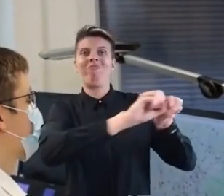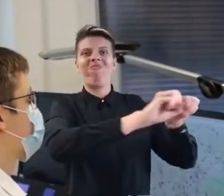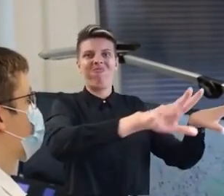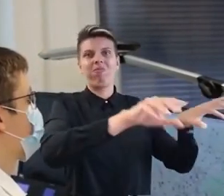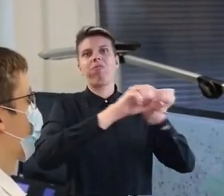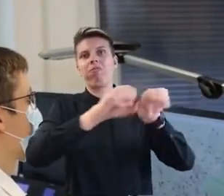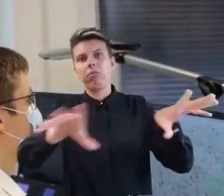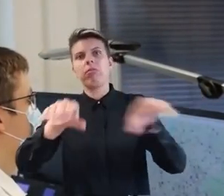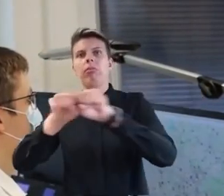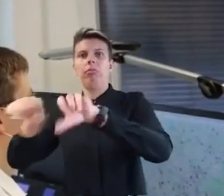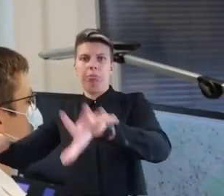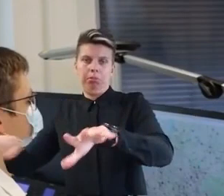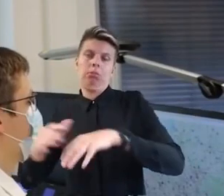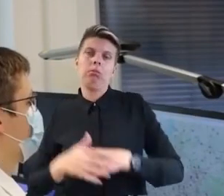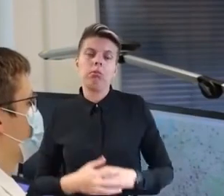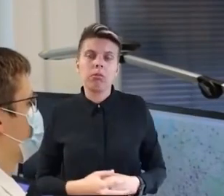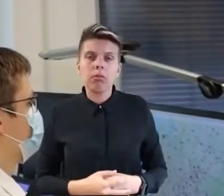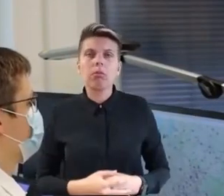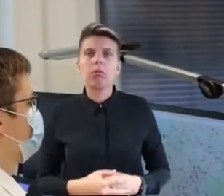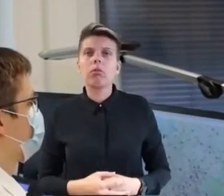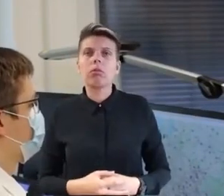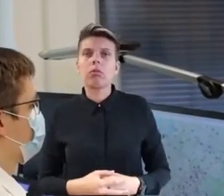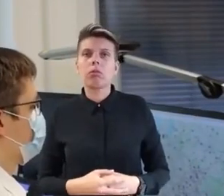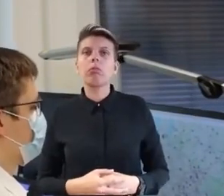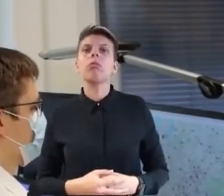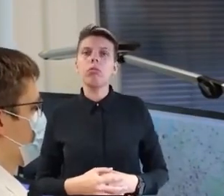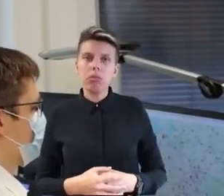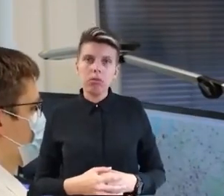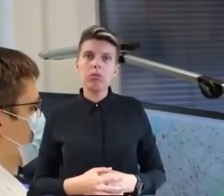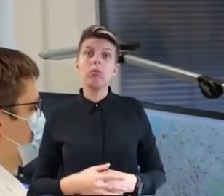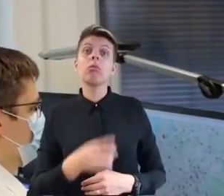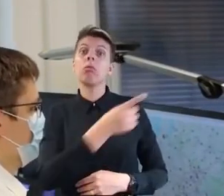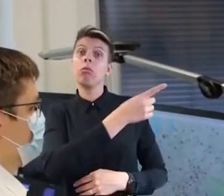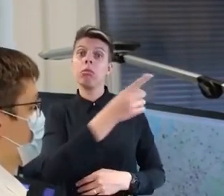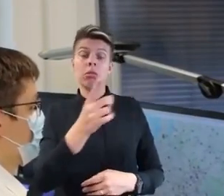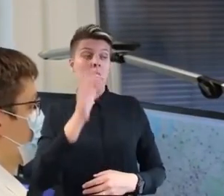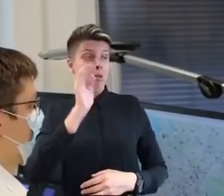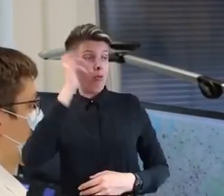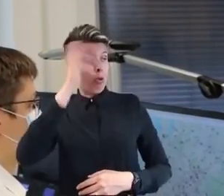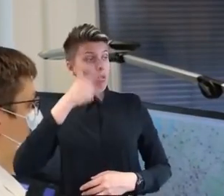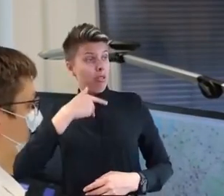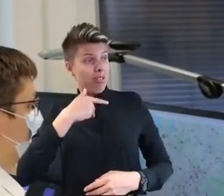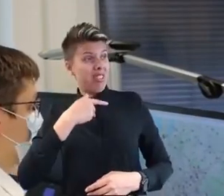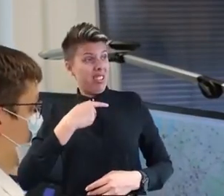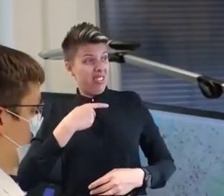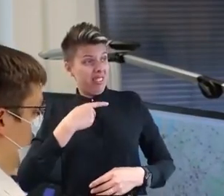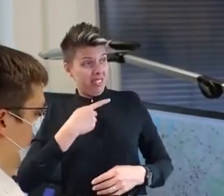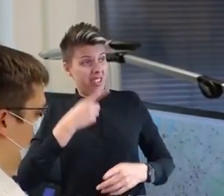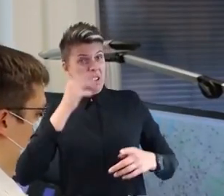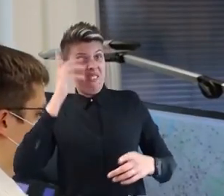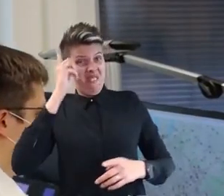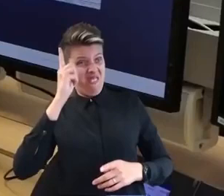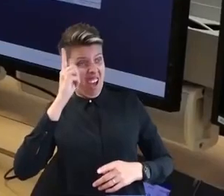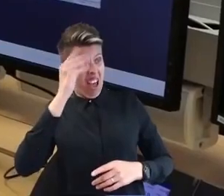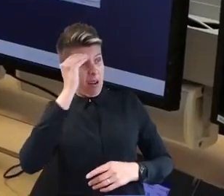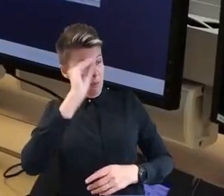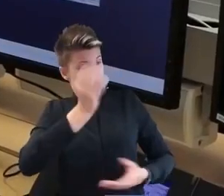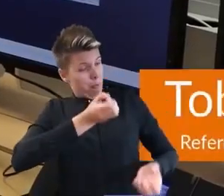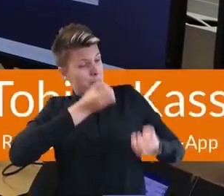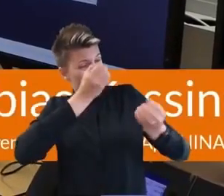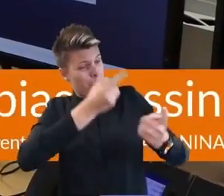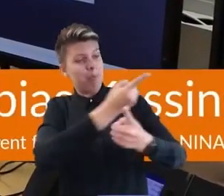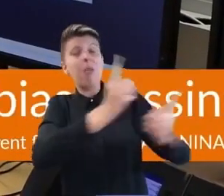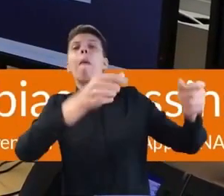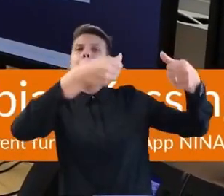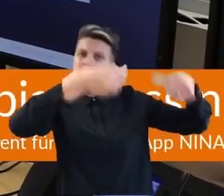angebunden sind und beliefert werden und sich im Gegenzug auch verpflichtet haben, in solch einem Fall diese Warnmeldung tatsächlich zu veröffentlichen. Das